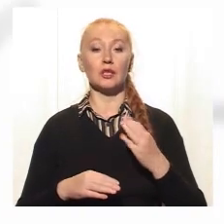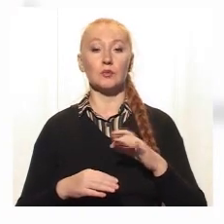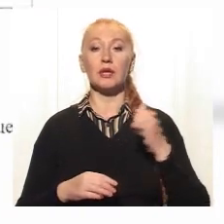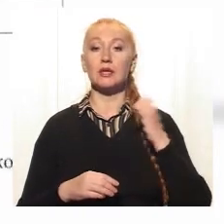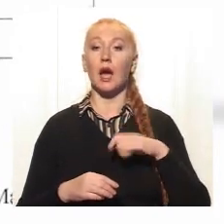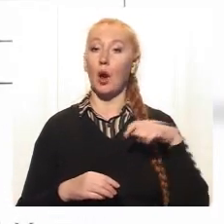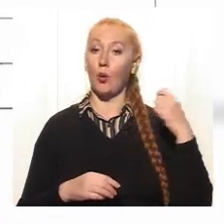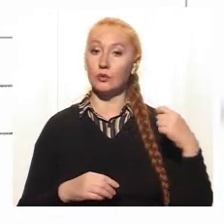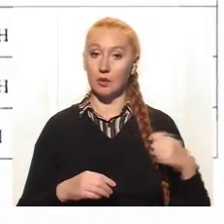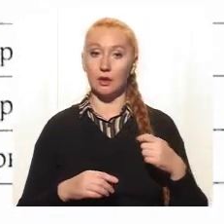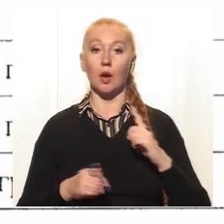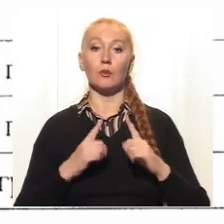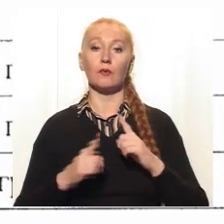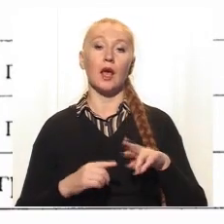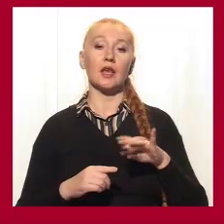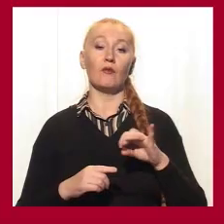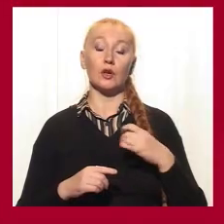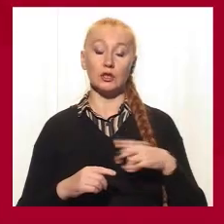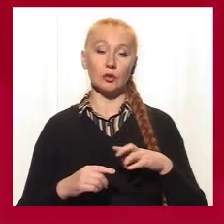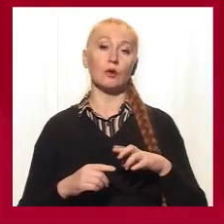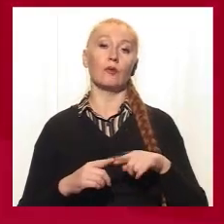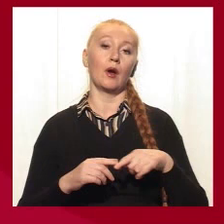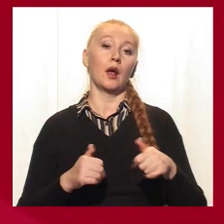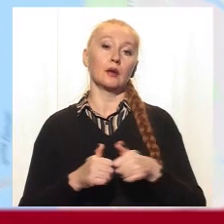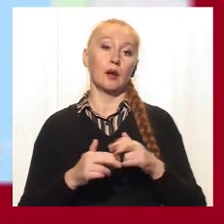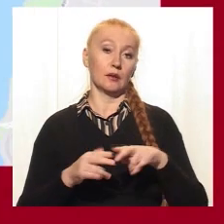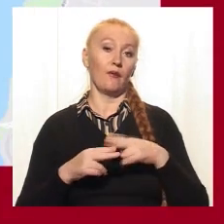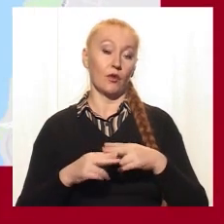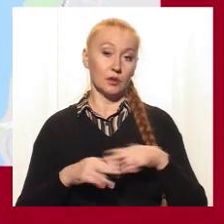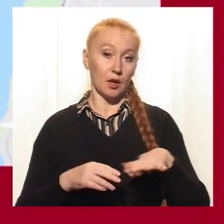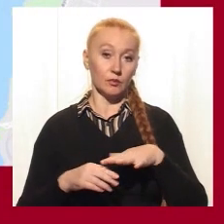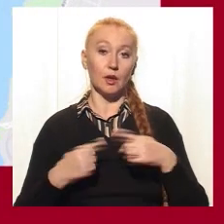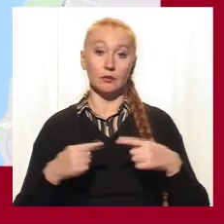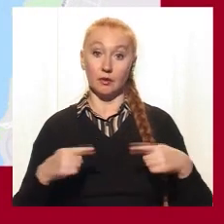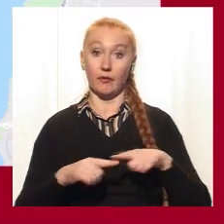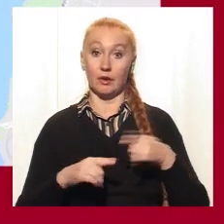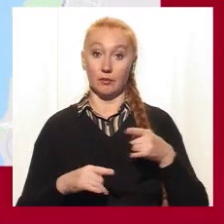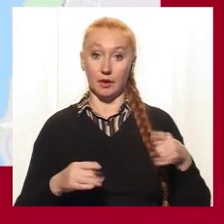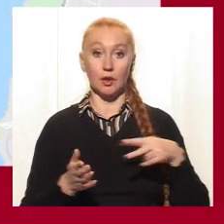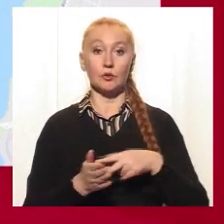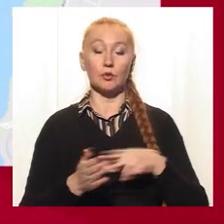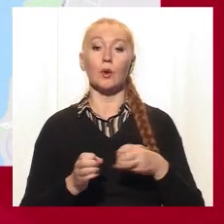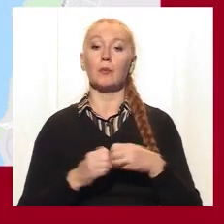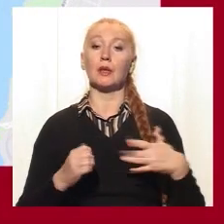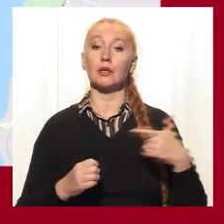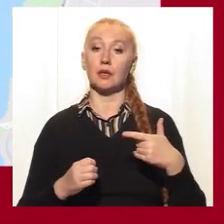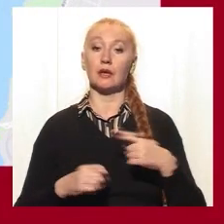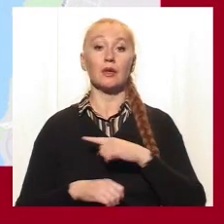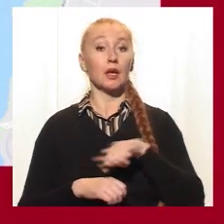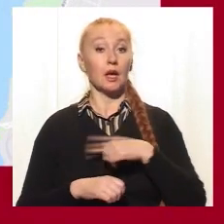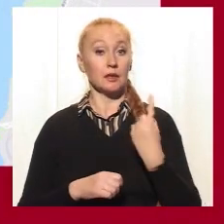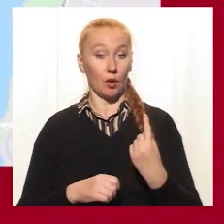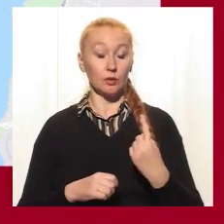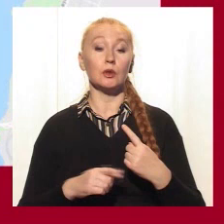Старокозацька, проспект Дмитра Яворницького, провокзальна площа та інші. Паркування у цій зоні коштуватиме 15 гривень за годину.